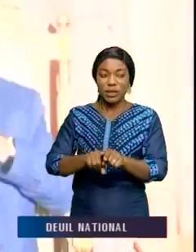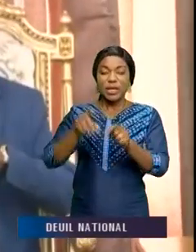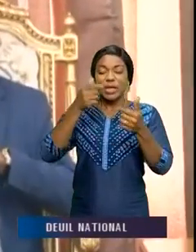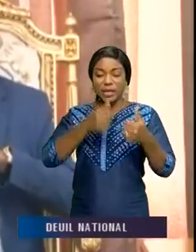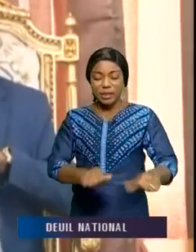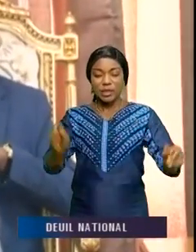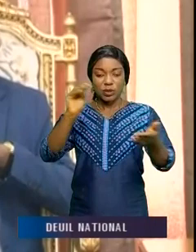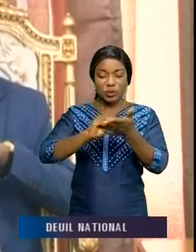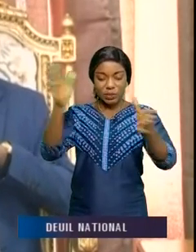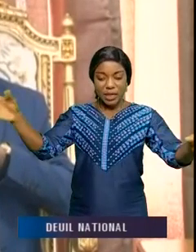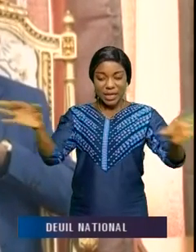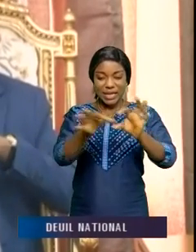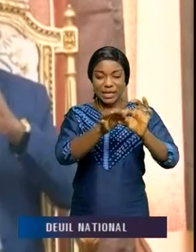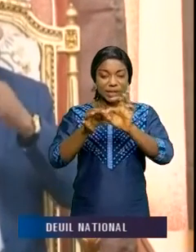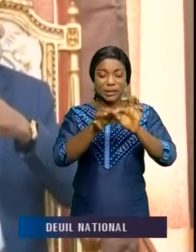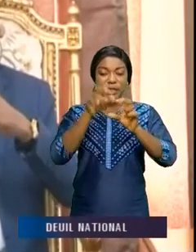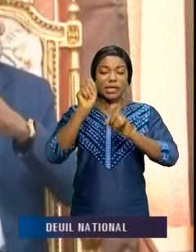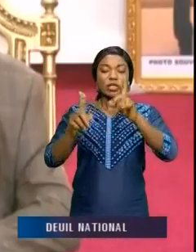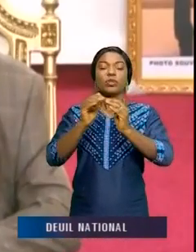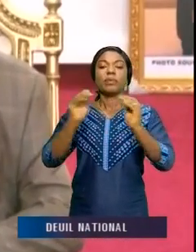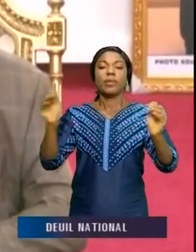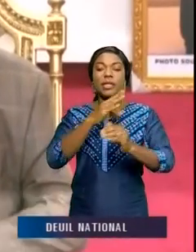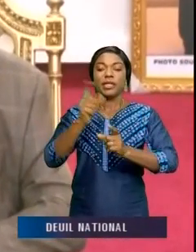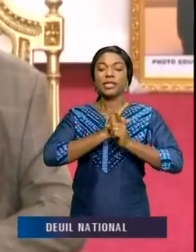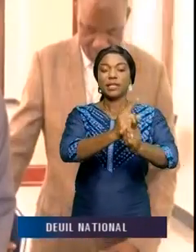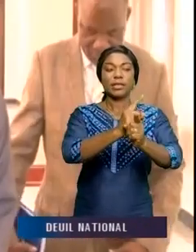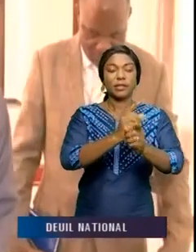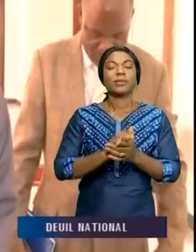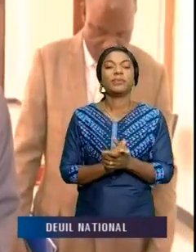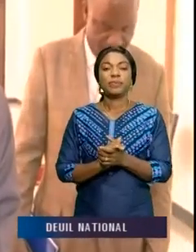reste est attaché à la question de paix et de sécurité.